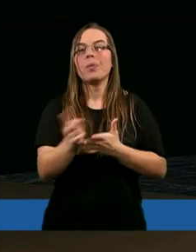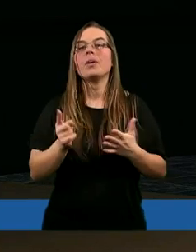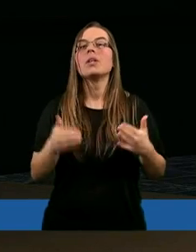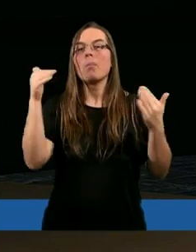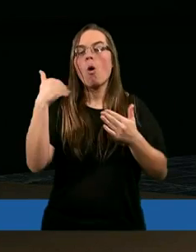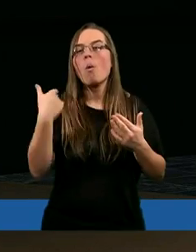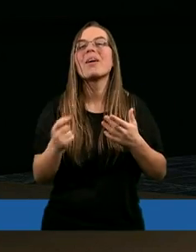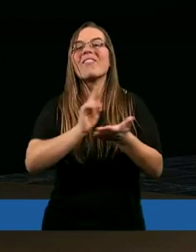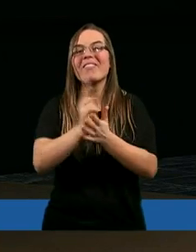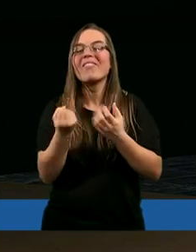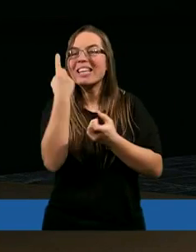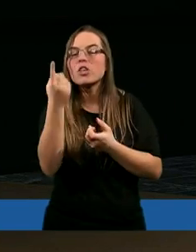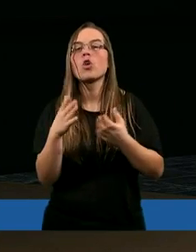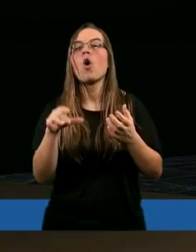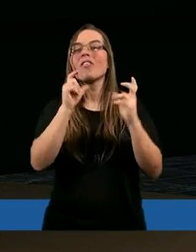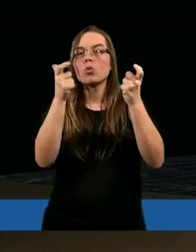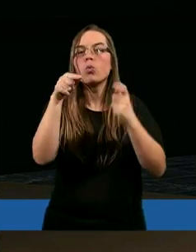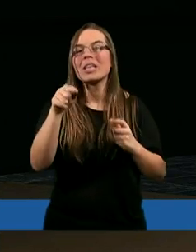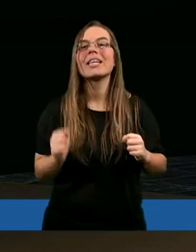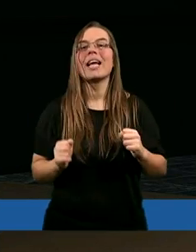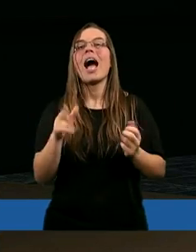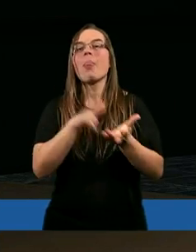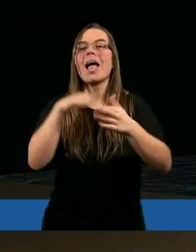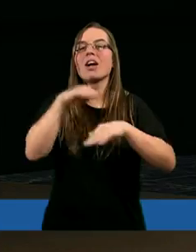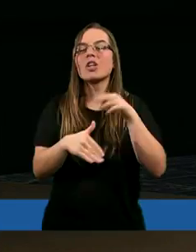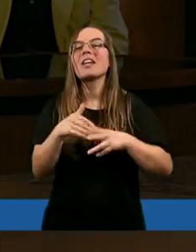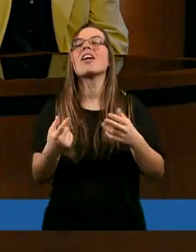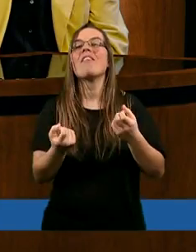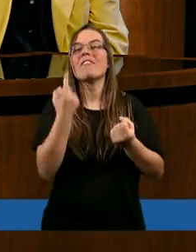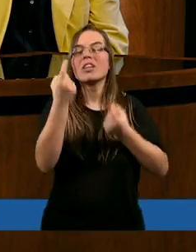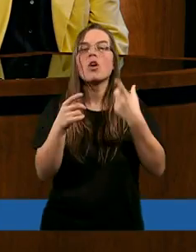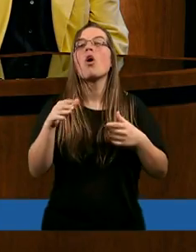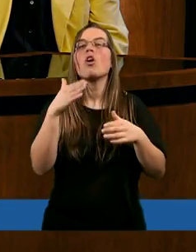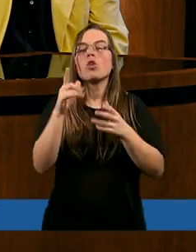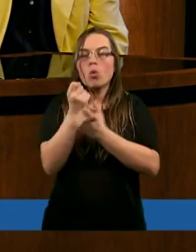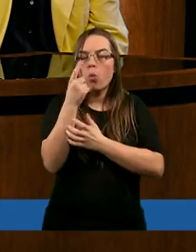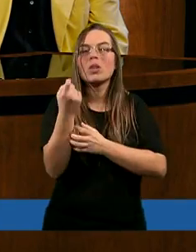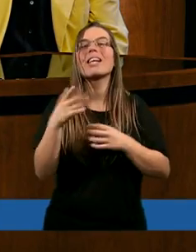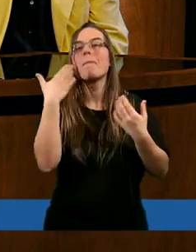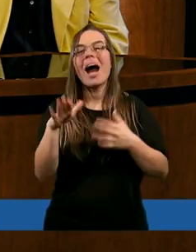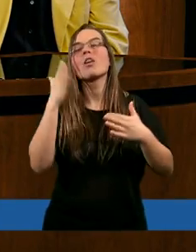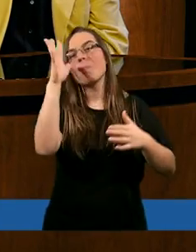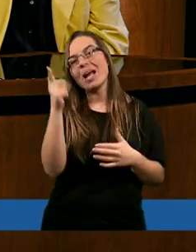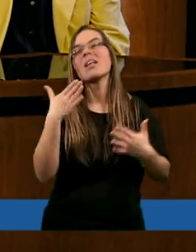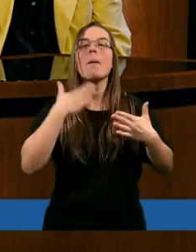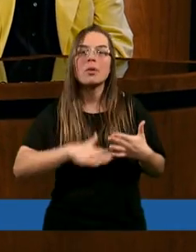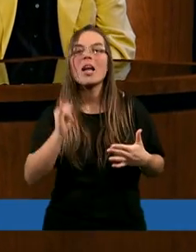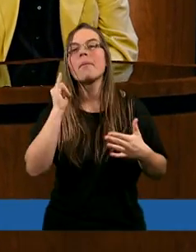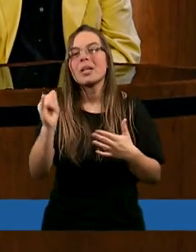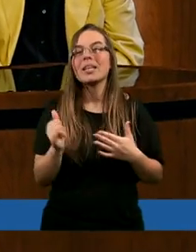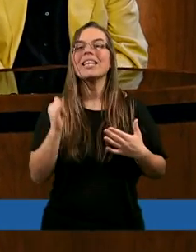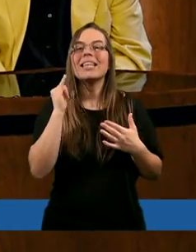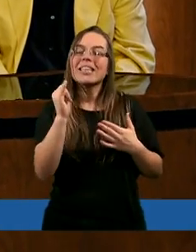mogłyby wyniknąć tragiczne skutki, ale na szczęście wynikają skutki bardzo piękne, przyjemne i